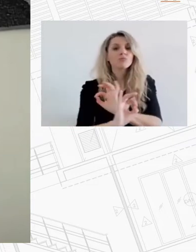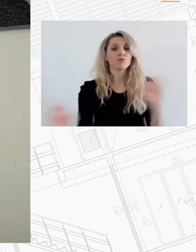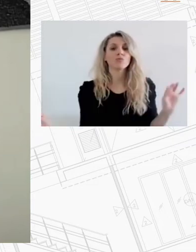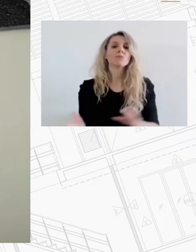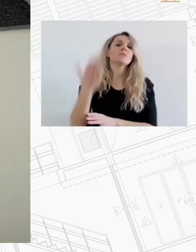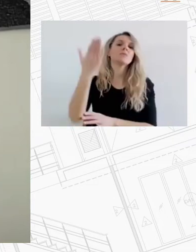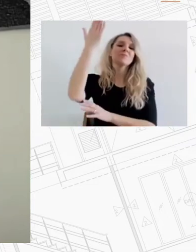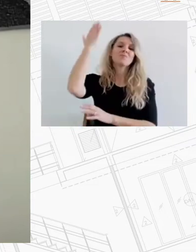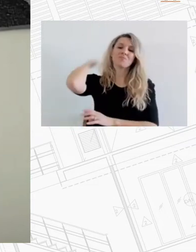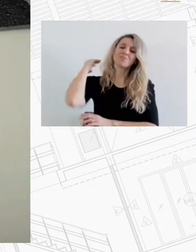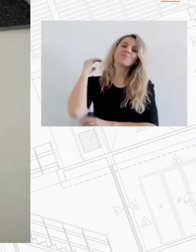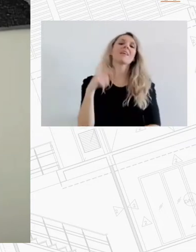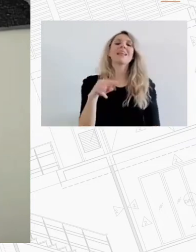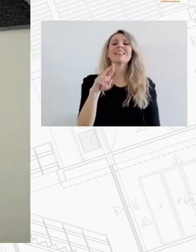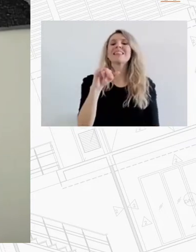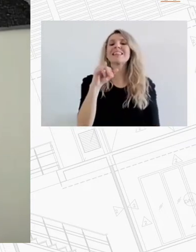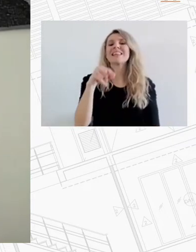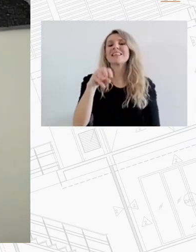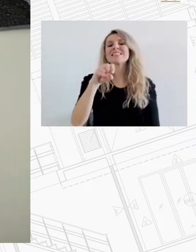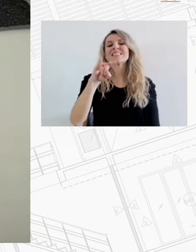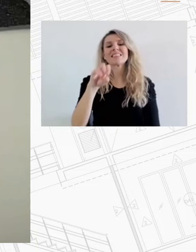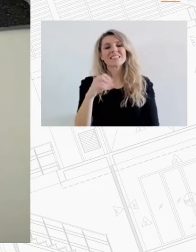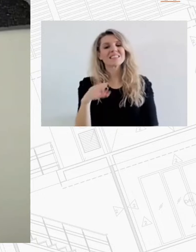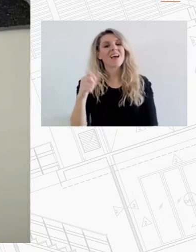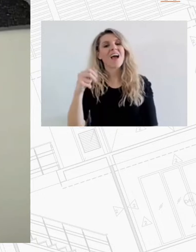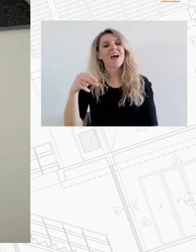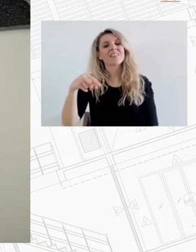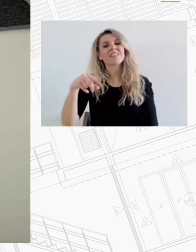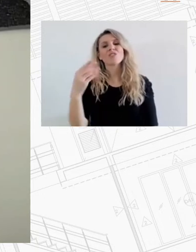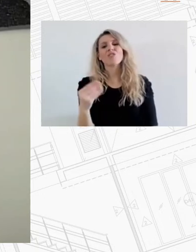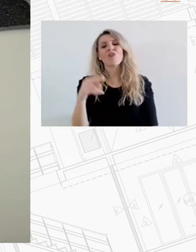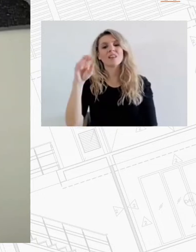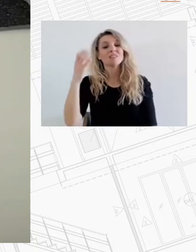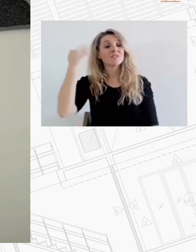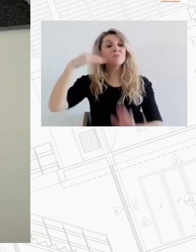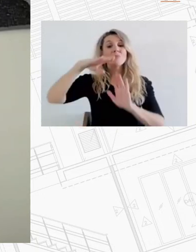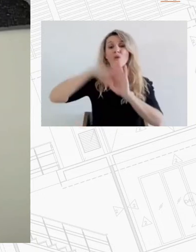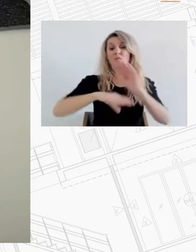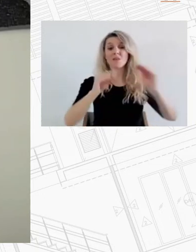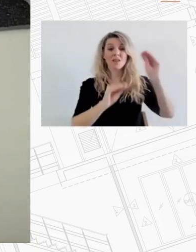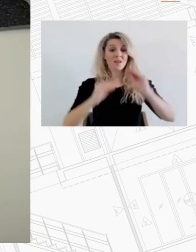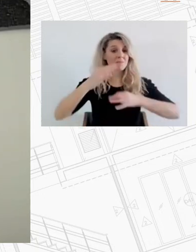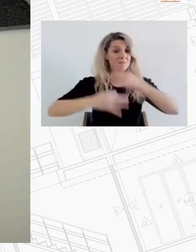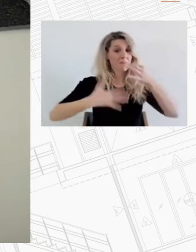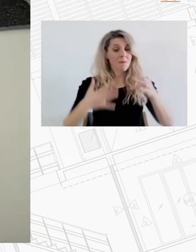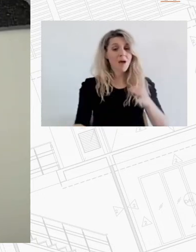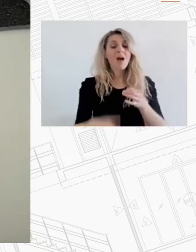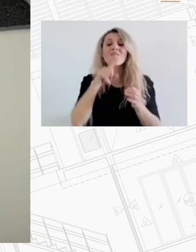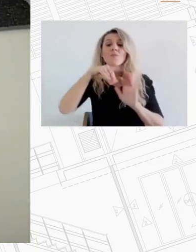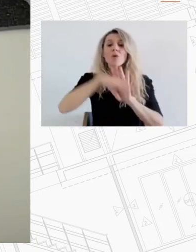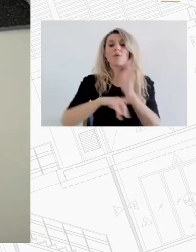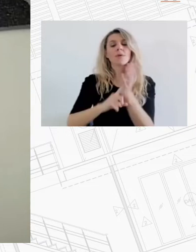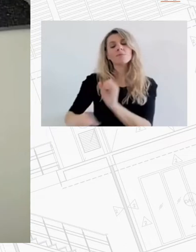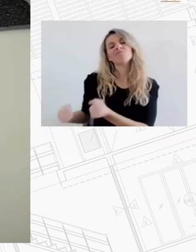Αντώνης Τρίτσης τα προγράμματα και οι παρεμβάσεις για την κατοικία συνδέονται άμεσα με την υποστήριξη των ευπαθών ομάδων και των